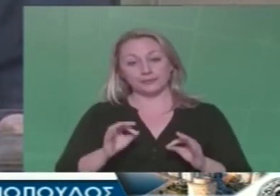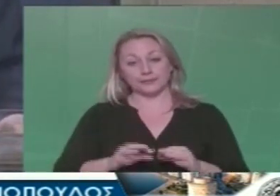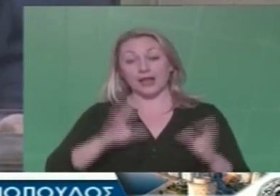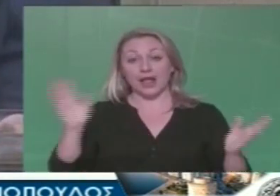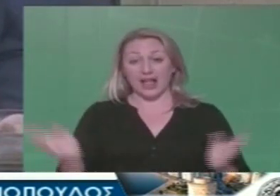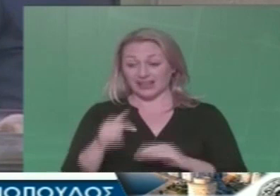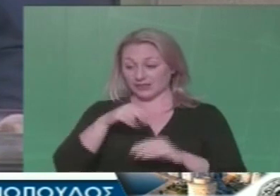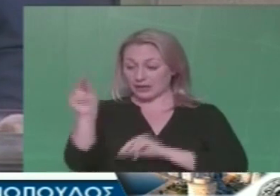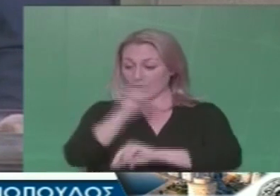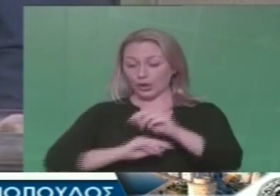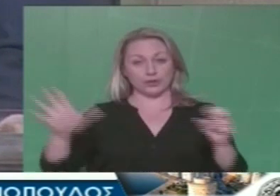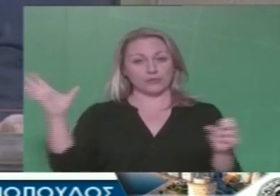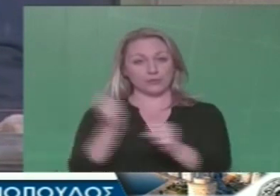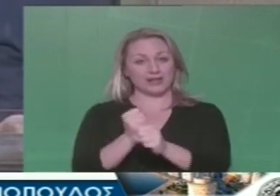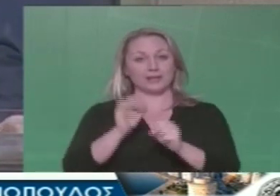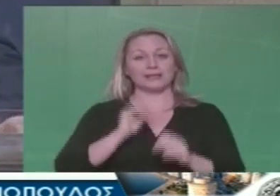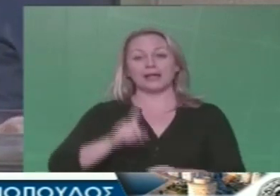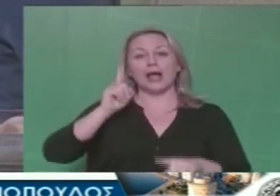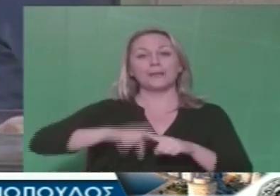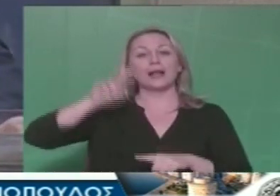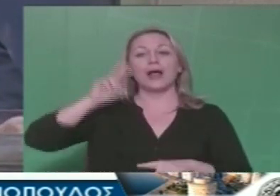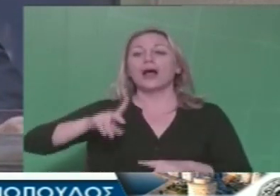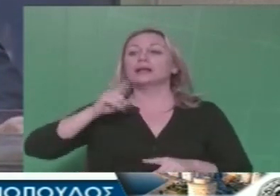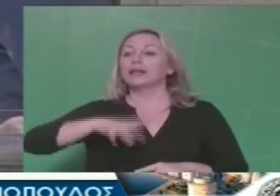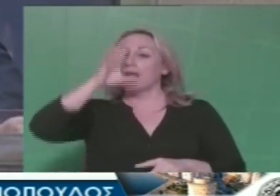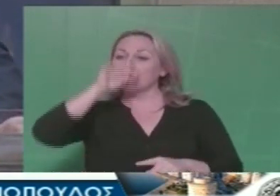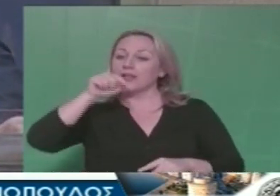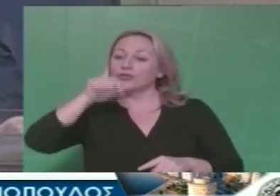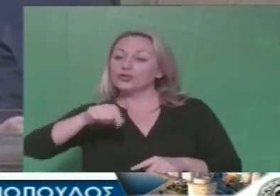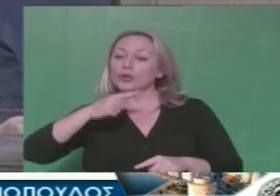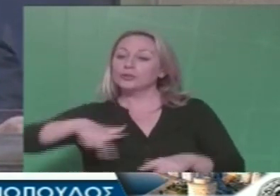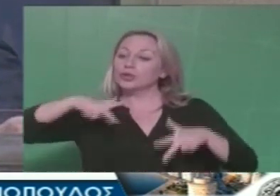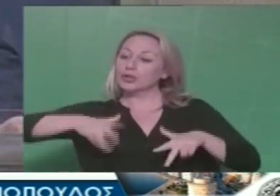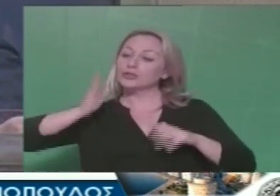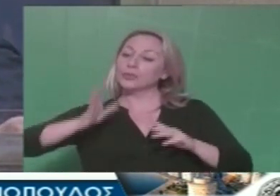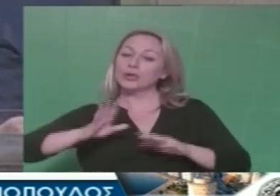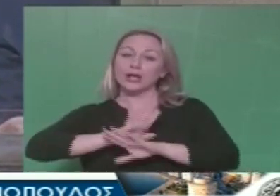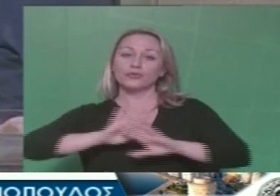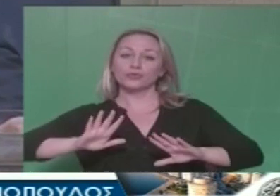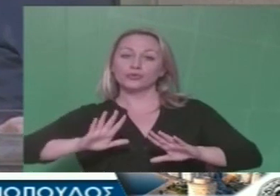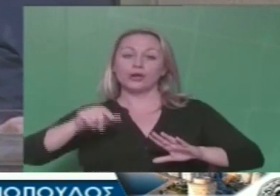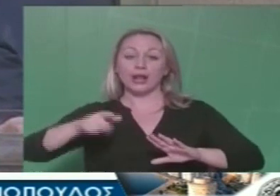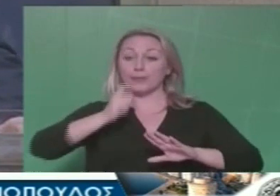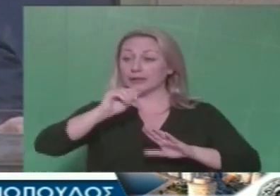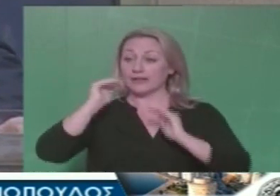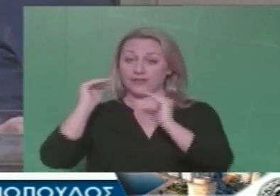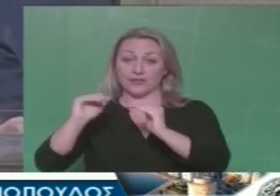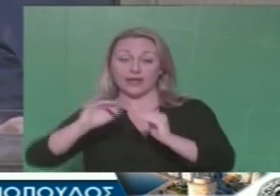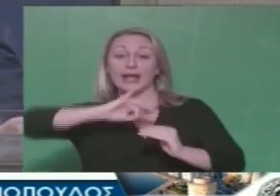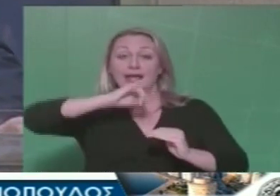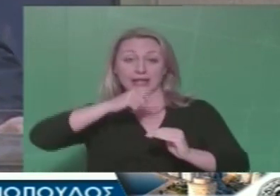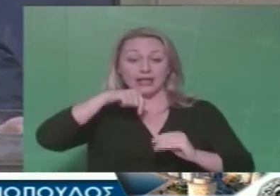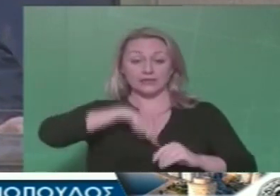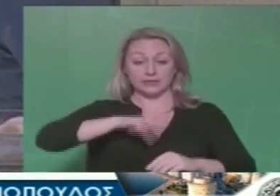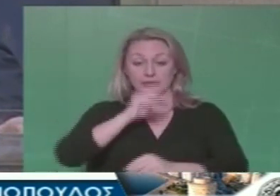εκλεγήκαμε απλώς έτσι ουδέτερα να διαπιστώσουμε κάποιες οικονομικές δυνατότητες του κράτους, με την δεδομένη όμως πολιτική, ή αν εκλεγήκαμε για να